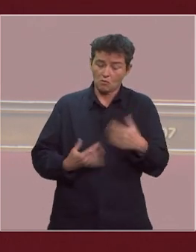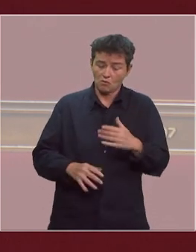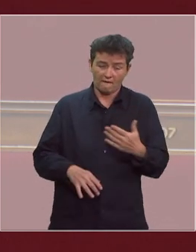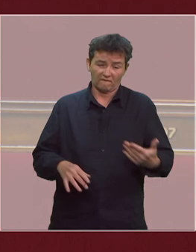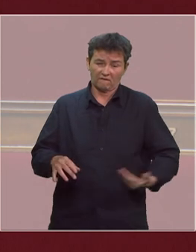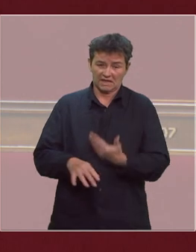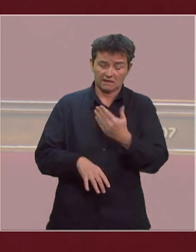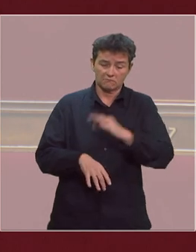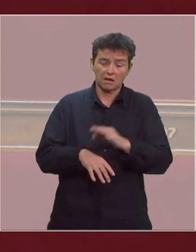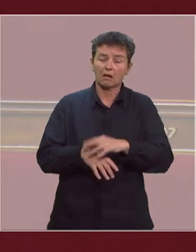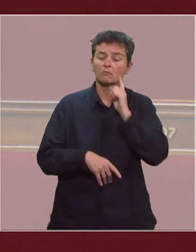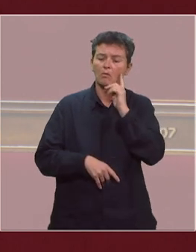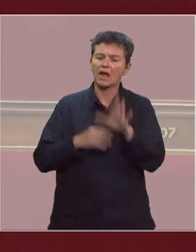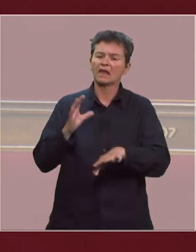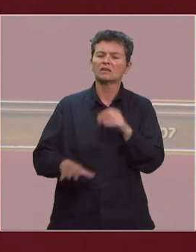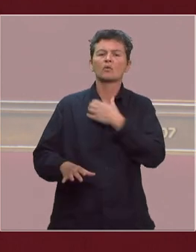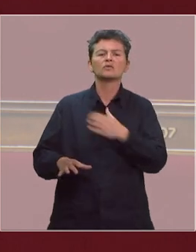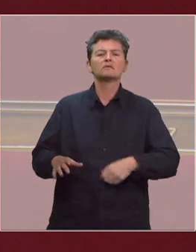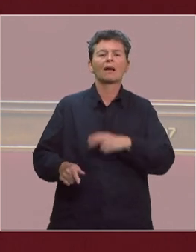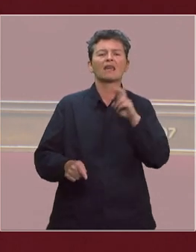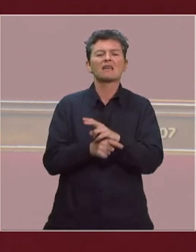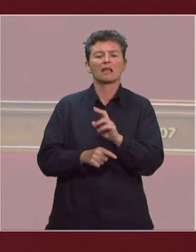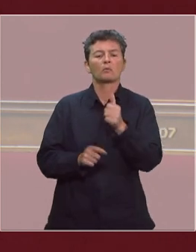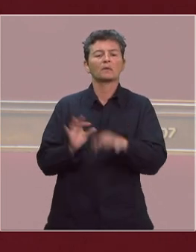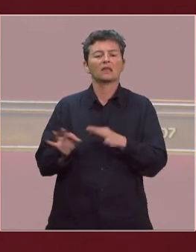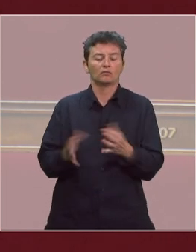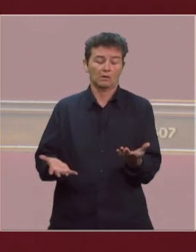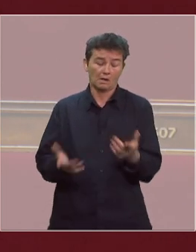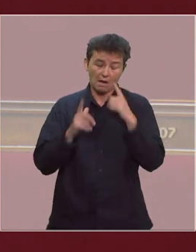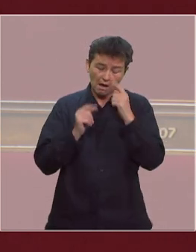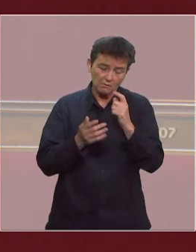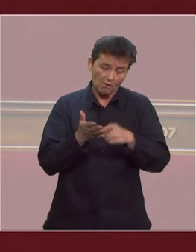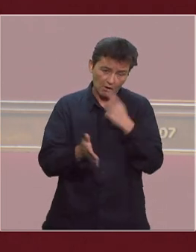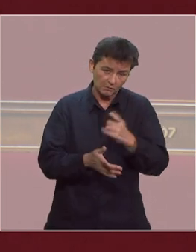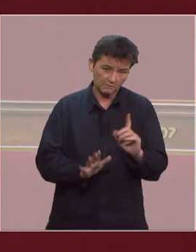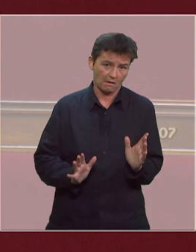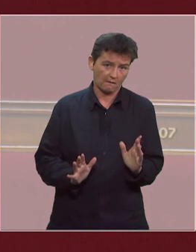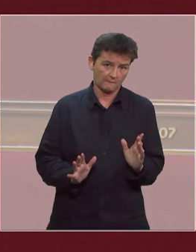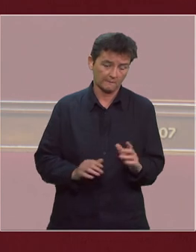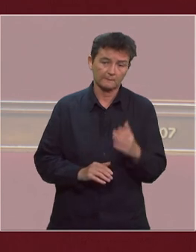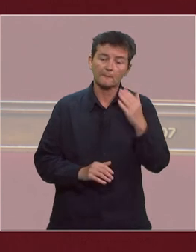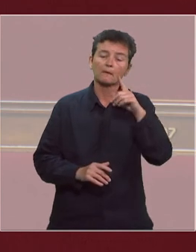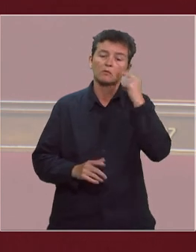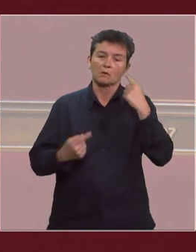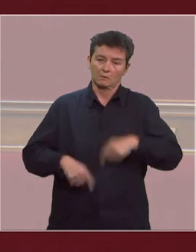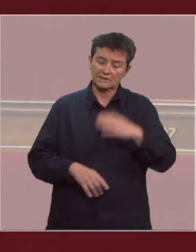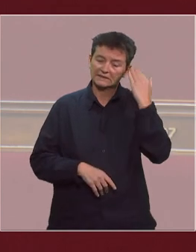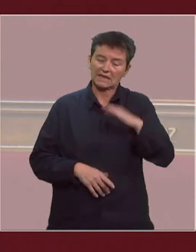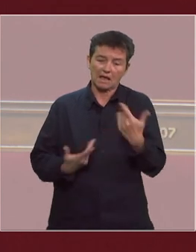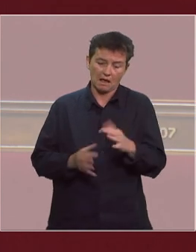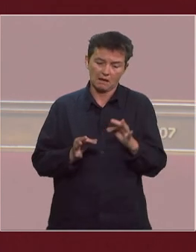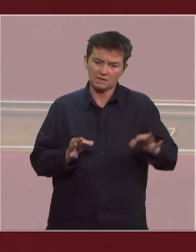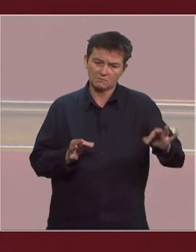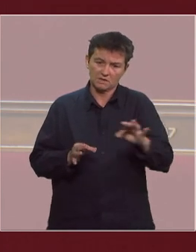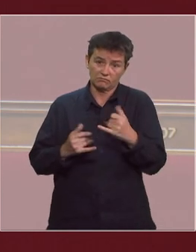parce que les élections municipales ont été maintenues. Ne commettez pas la même erreur. M. le Premier ministre, vous savez comme moi que la courbe de l'épidémie,